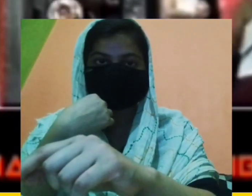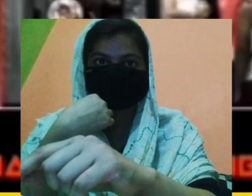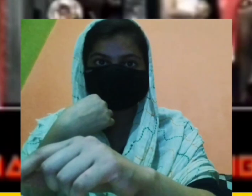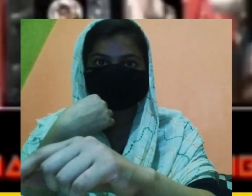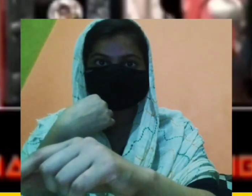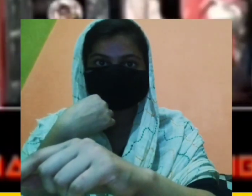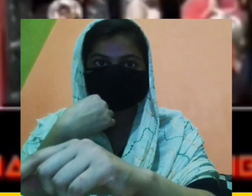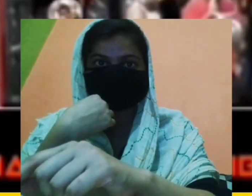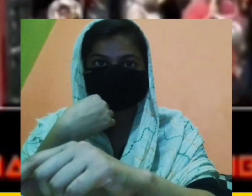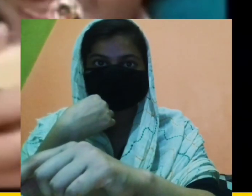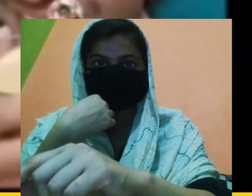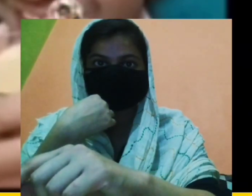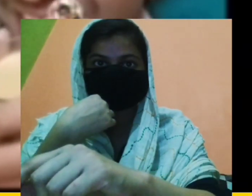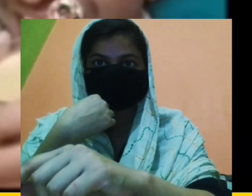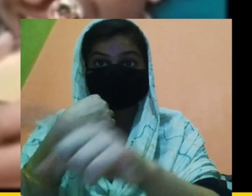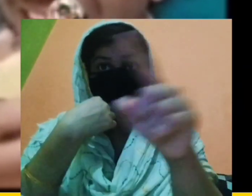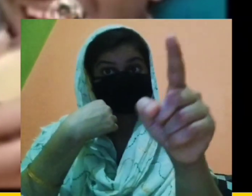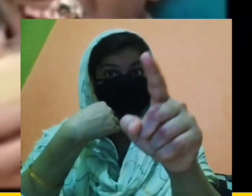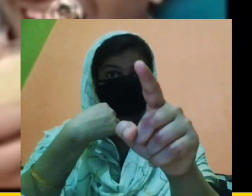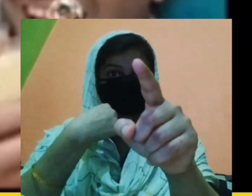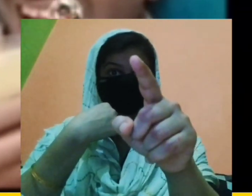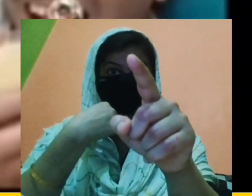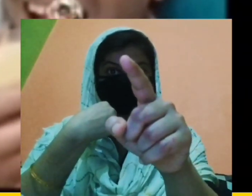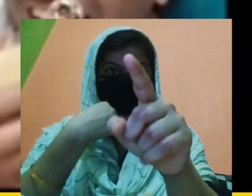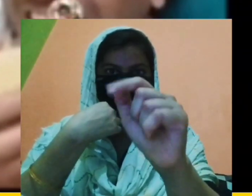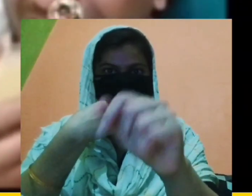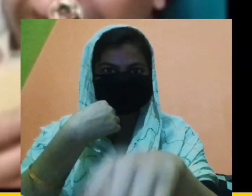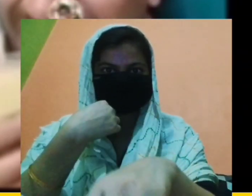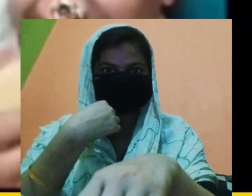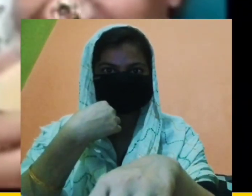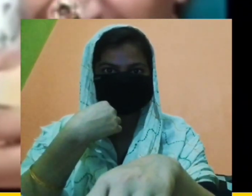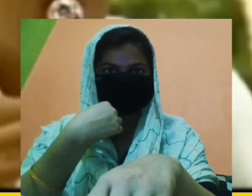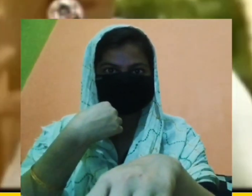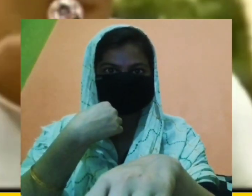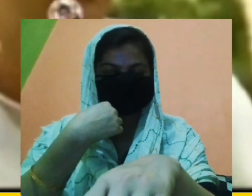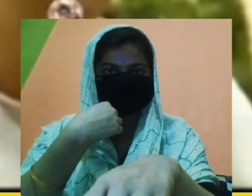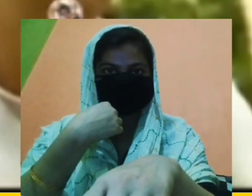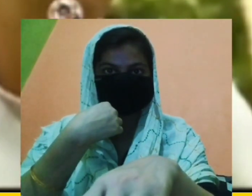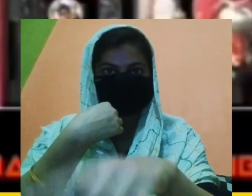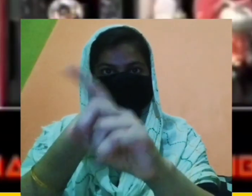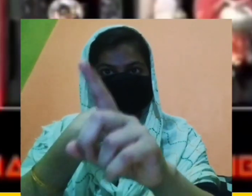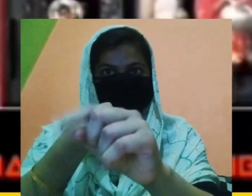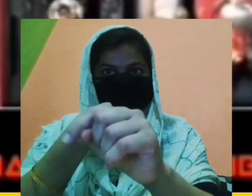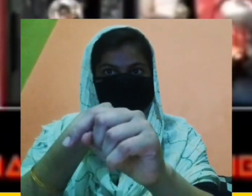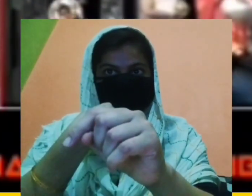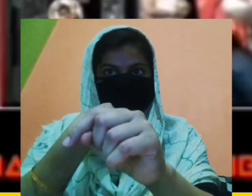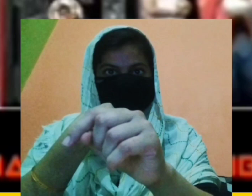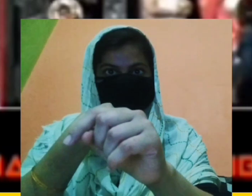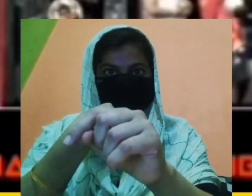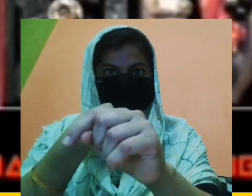अगर